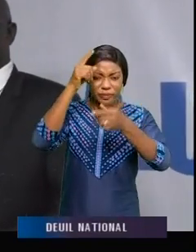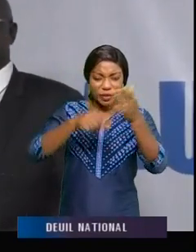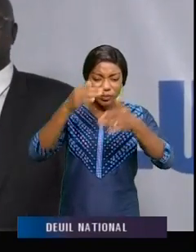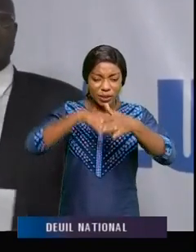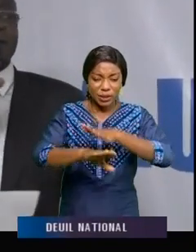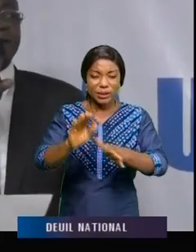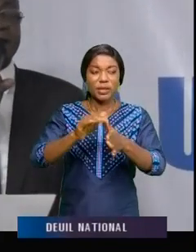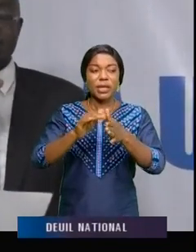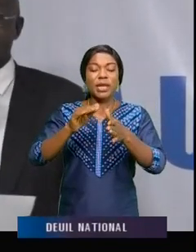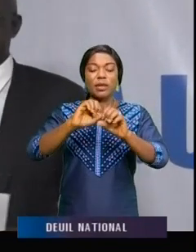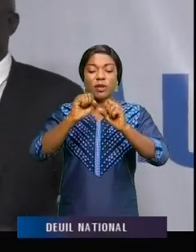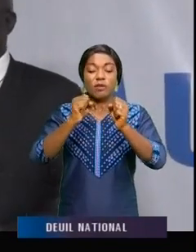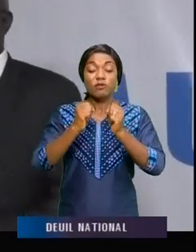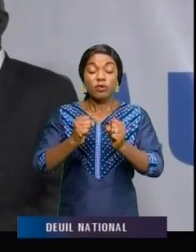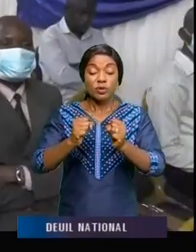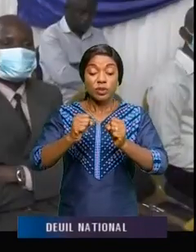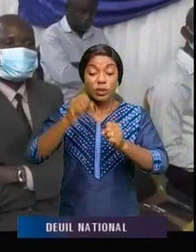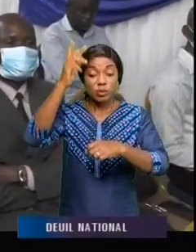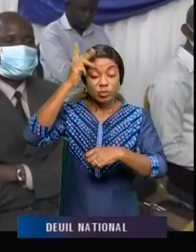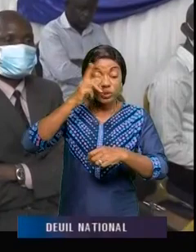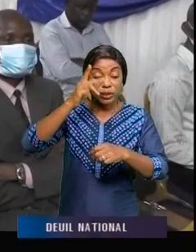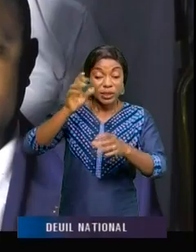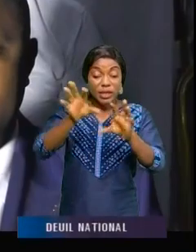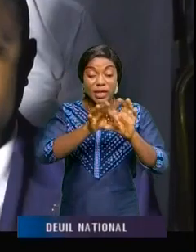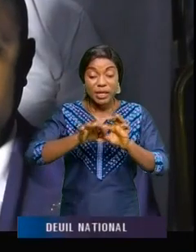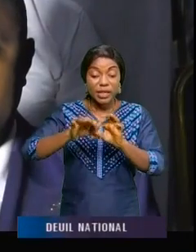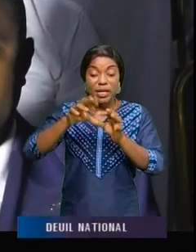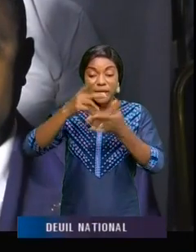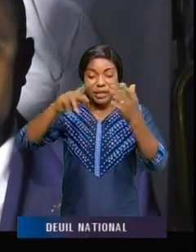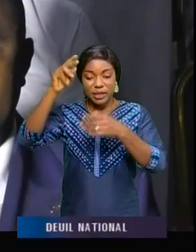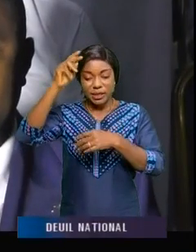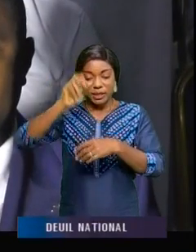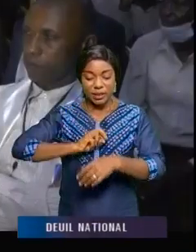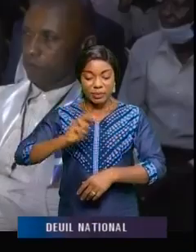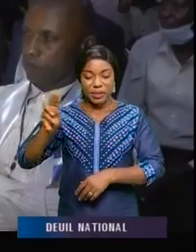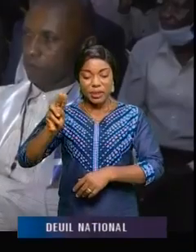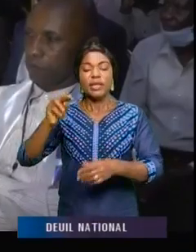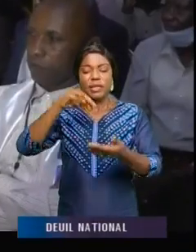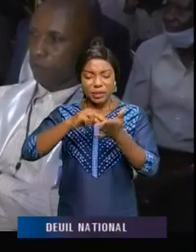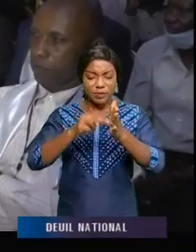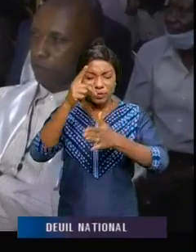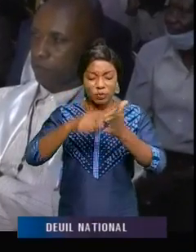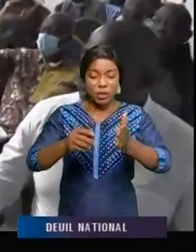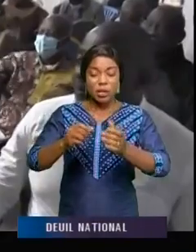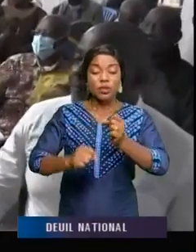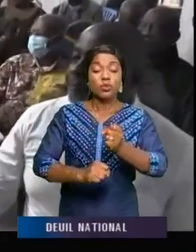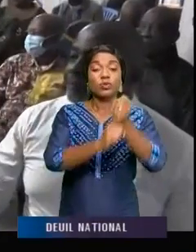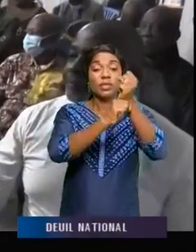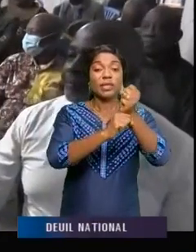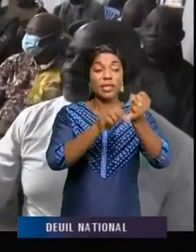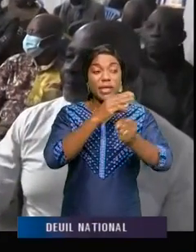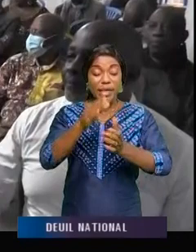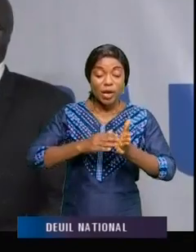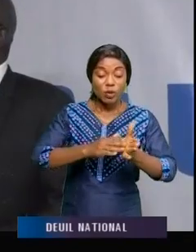forces politiques et sociales alliés à'IDPS n'est rien d'autre que celui de soutenir et d'accompagner les chefs de l'État et présidents en exercice de l'Union